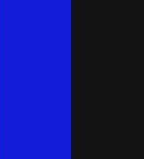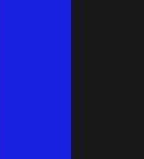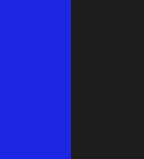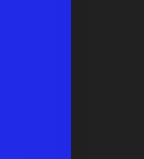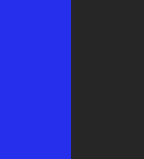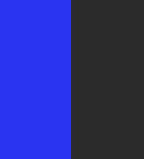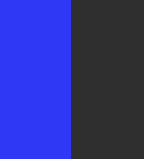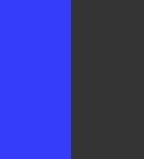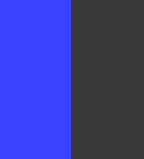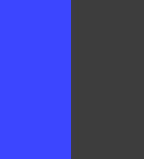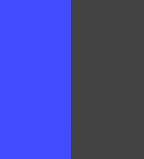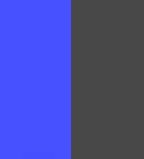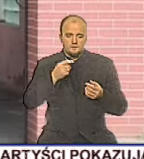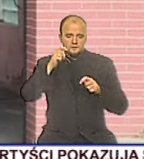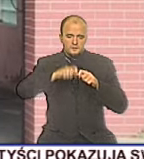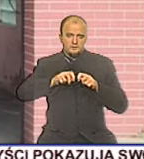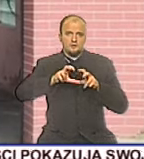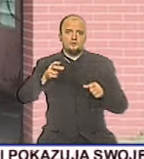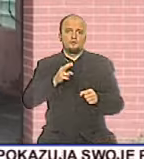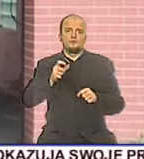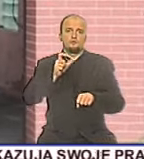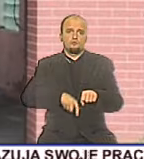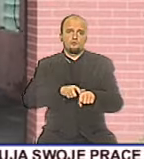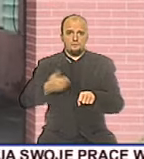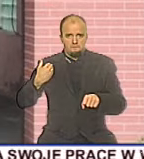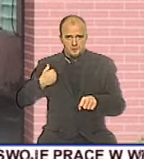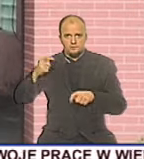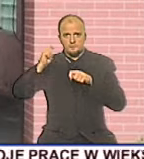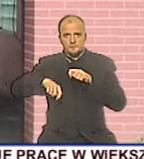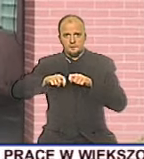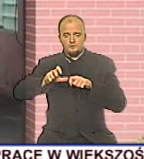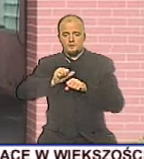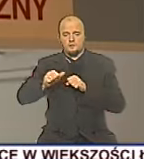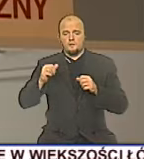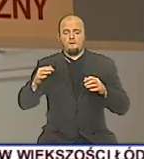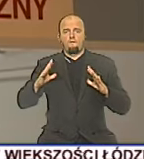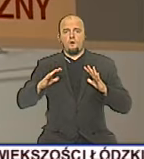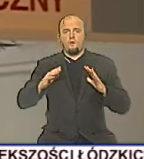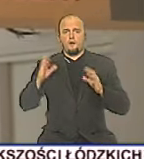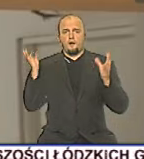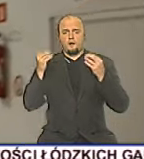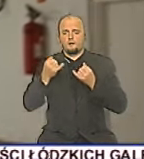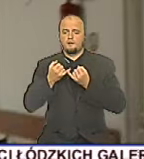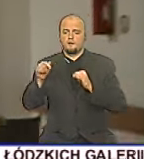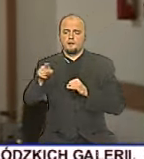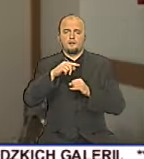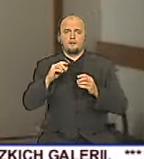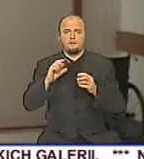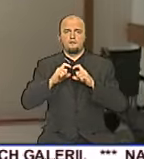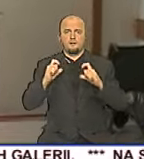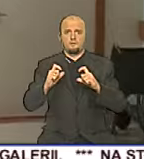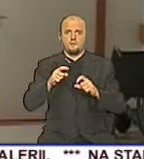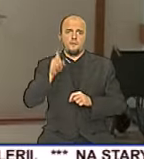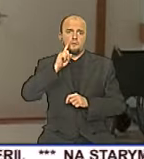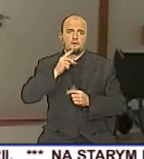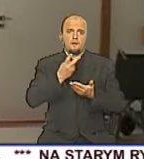nie sprawdził, czy w okolicy nie było wolnej karetki należącej do innej firmy. Poszkodowany mężczyzna przebywa w brzezińskim